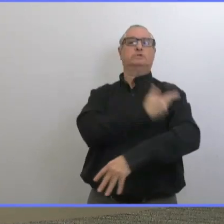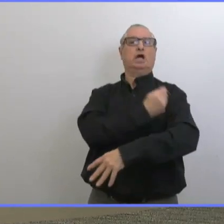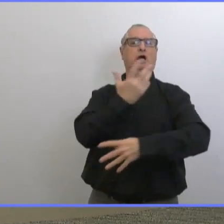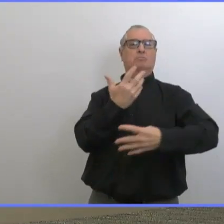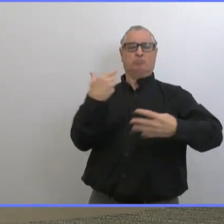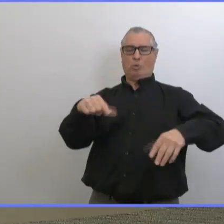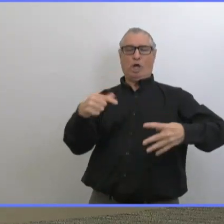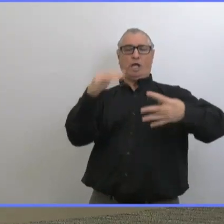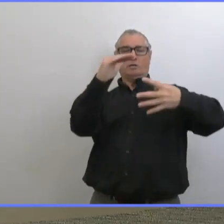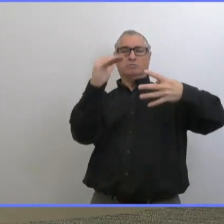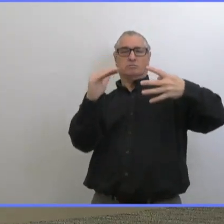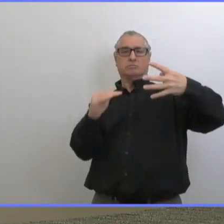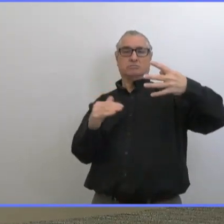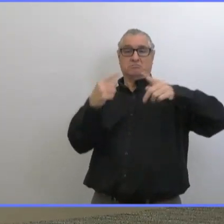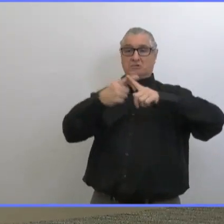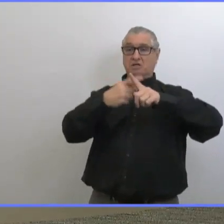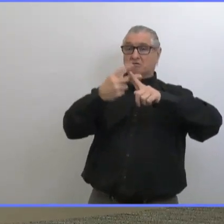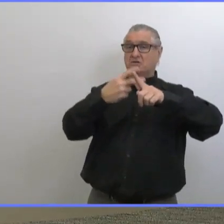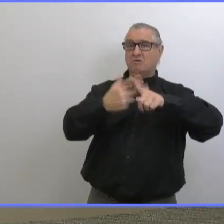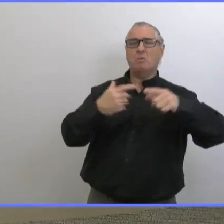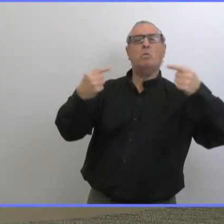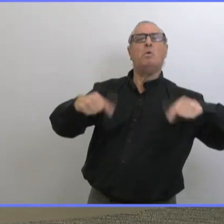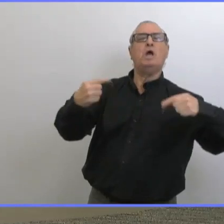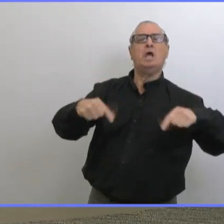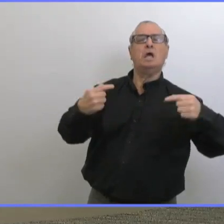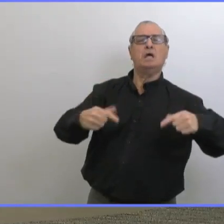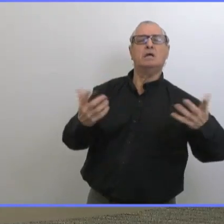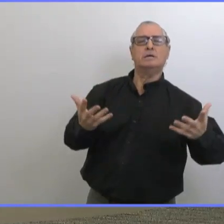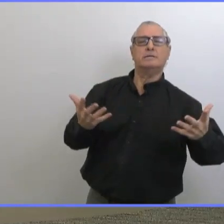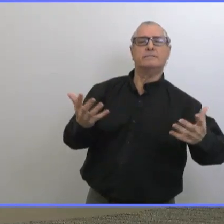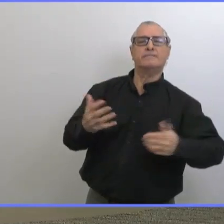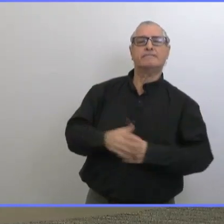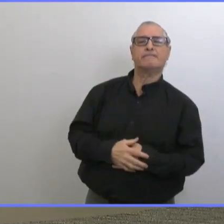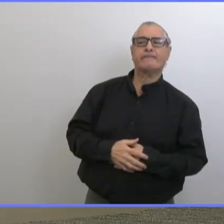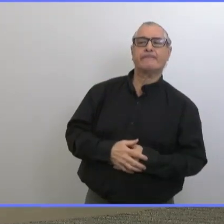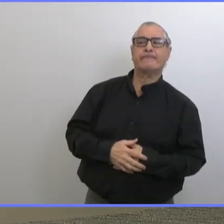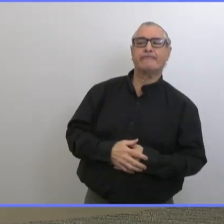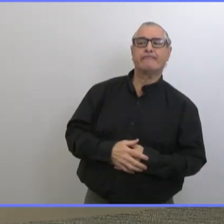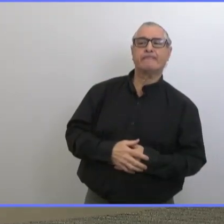Quand est-ce que cette personne devrait s'attendre à être vaccinée ? Et ensuite,